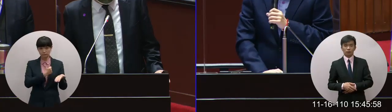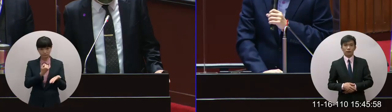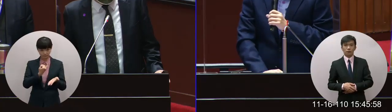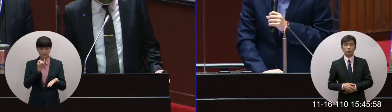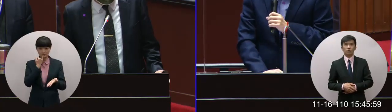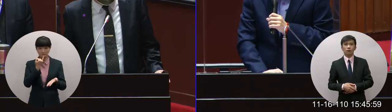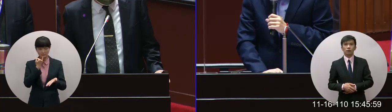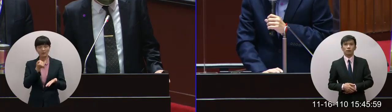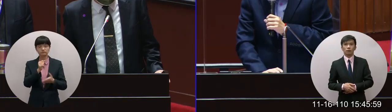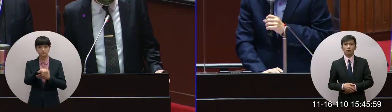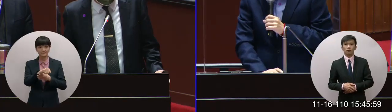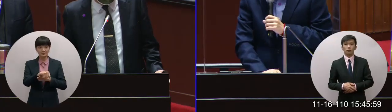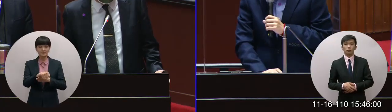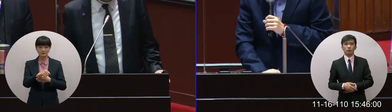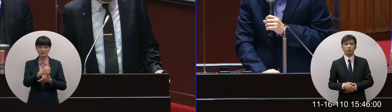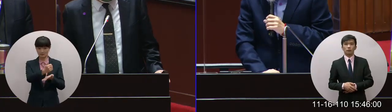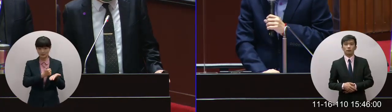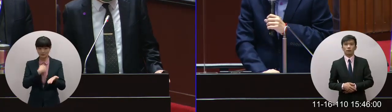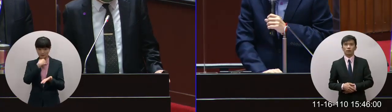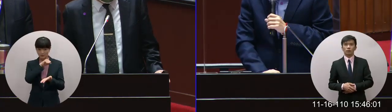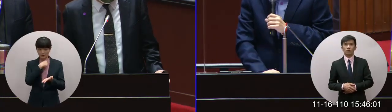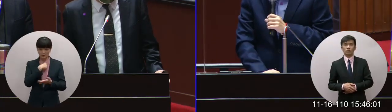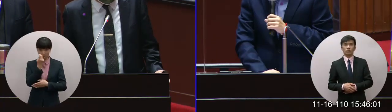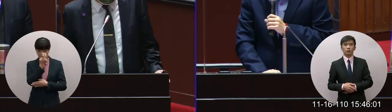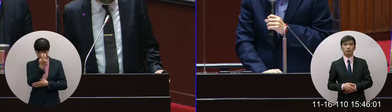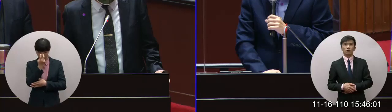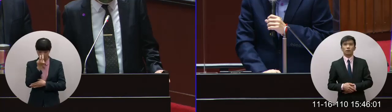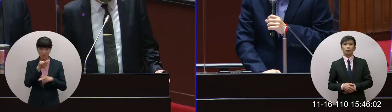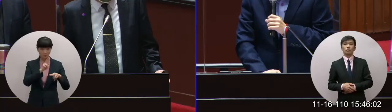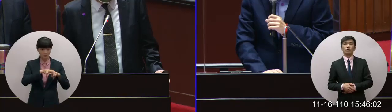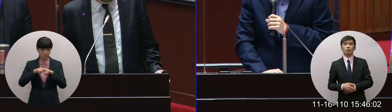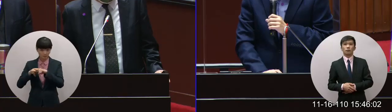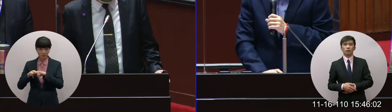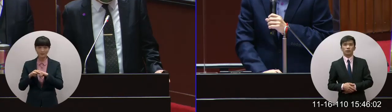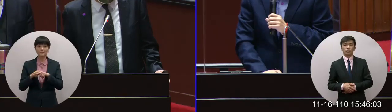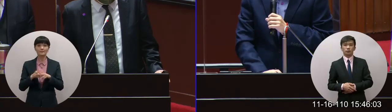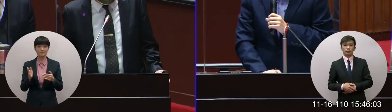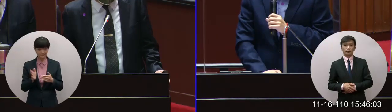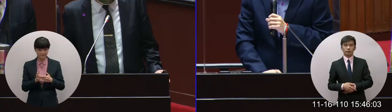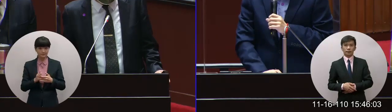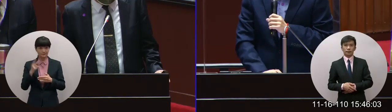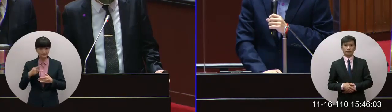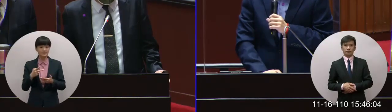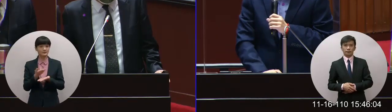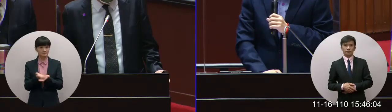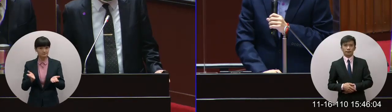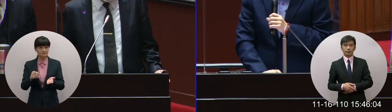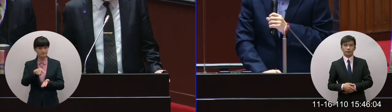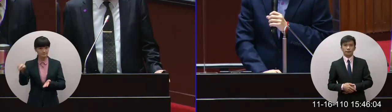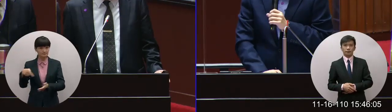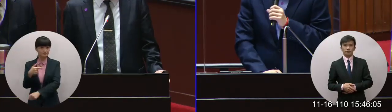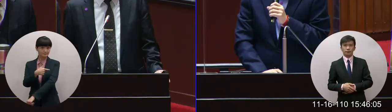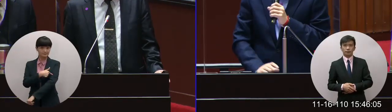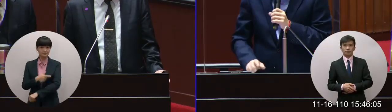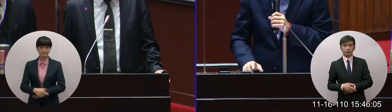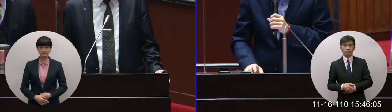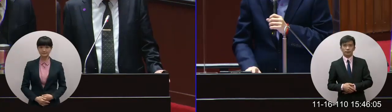台灣我們需要做封籤檢驗那檢驗安全合格才會封籤籌給大家來使用